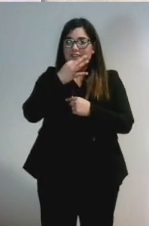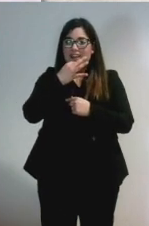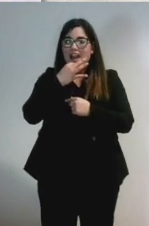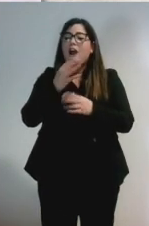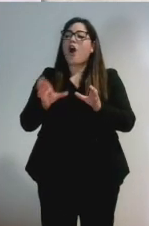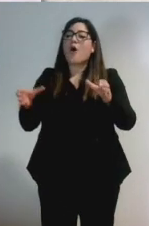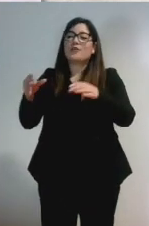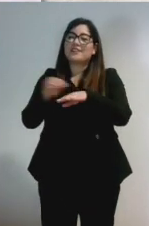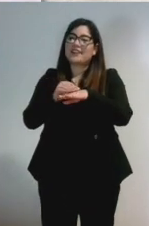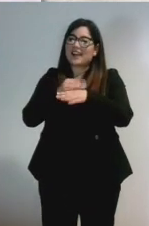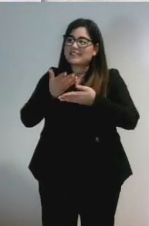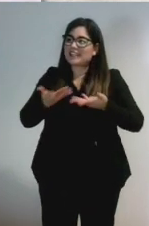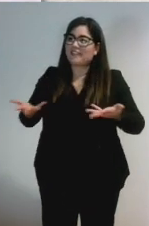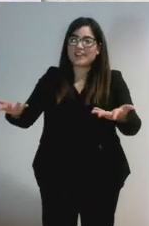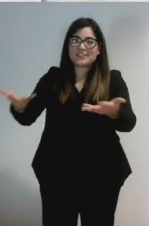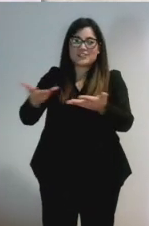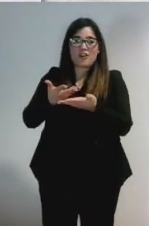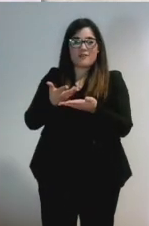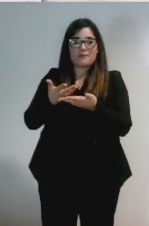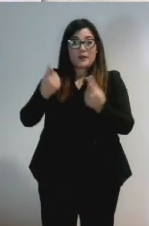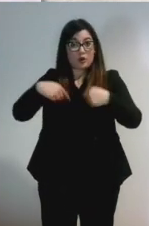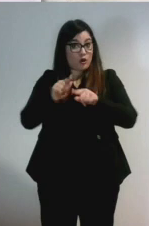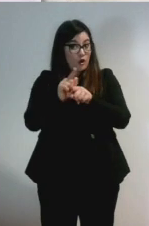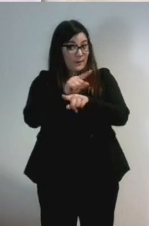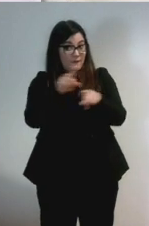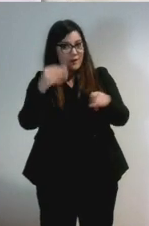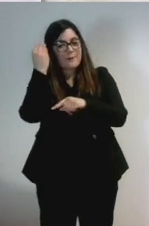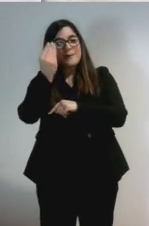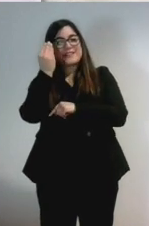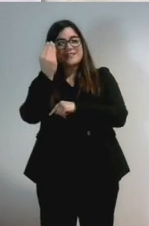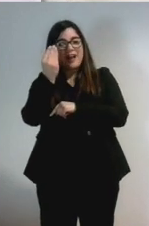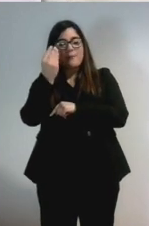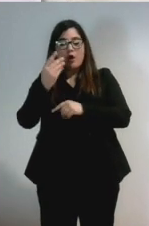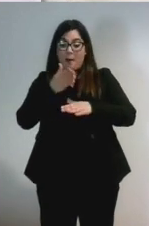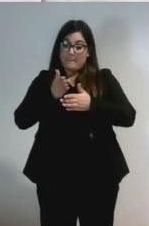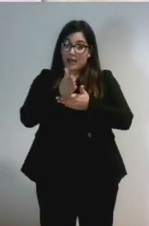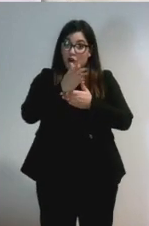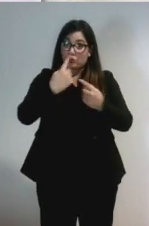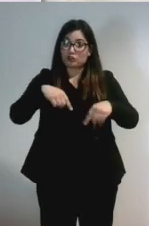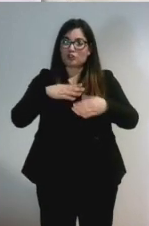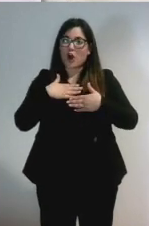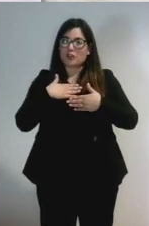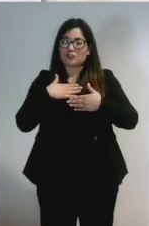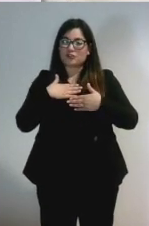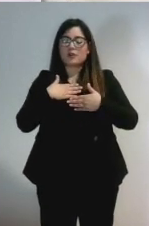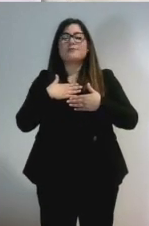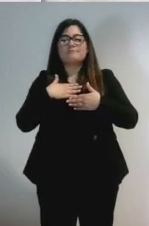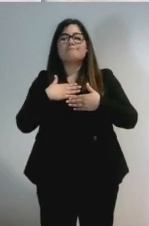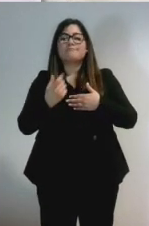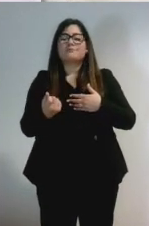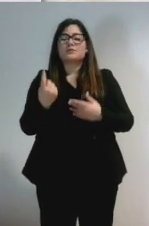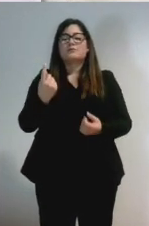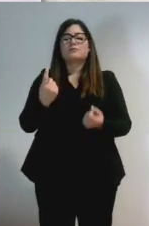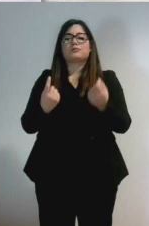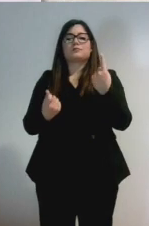comunità. Noi, come voi, siamo qui perché crediamo che sul nostro percorso abbiamo trovato e continueremo a trovare molti ostacoli,